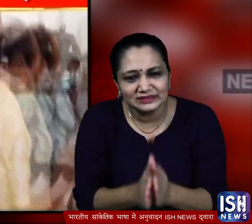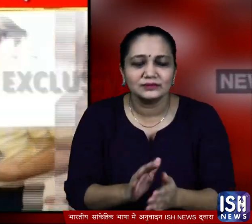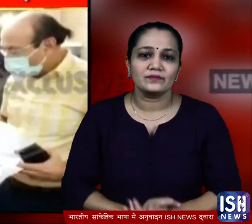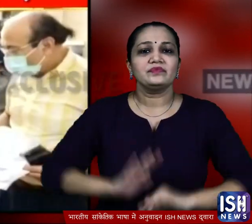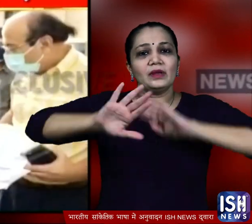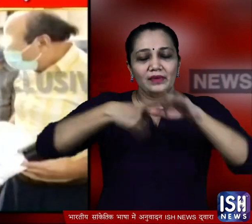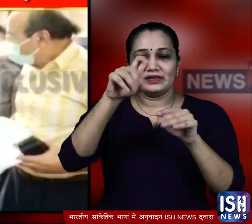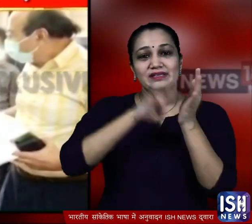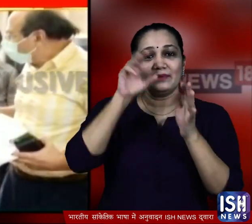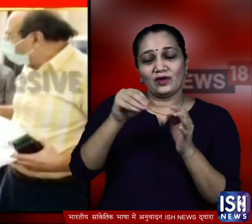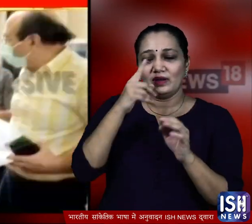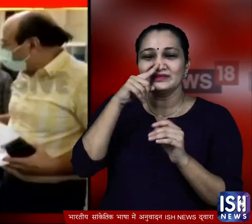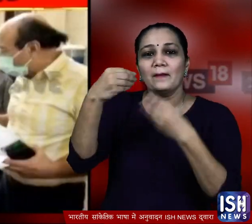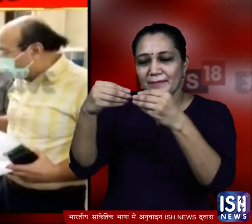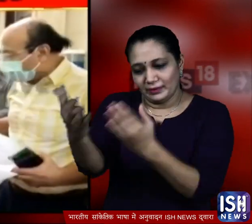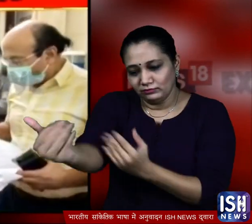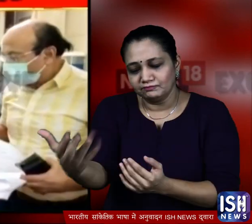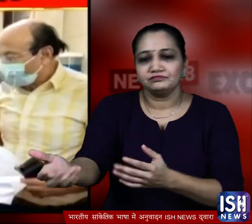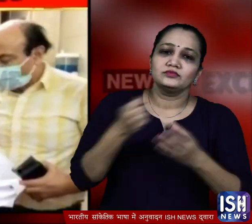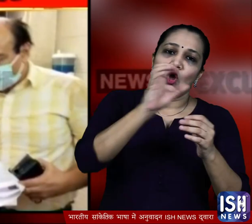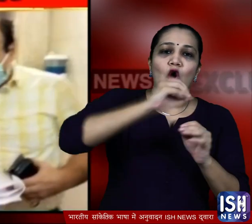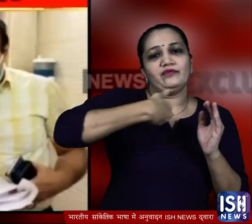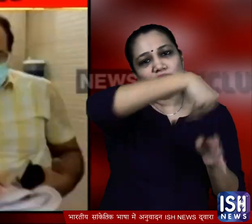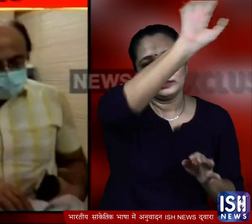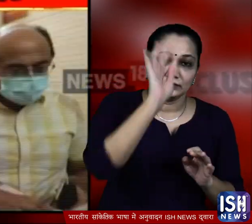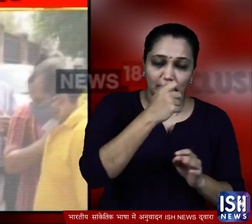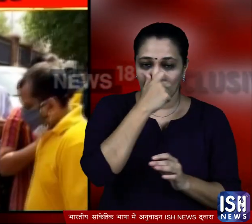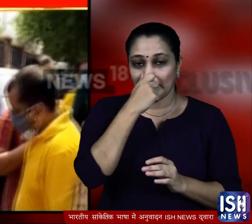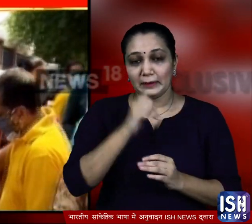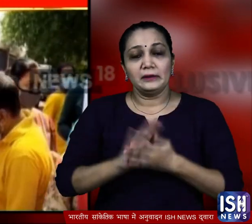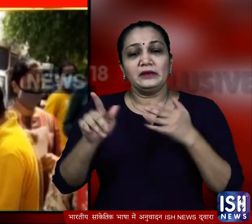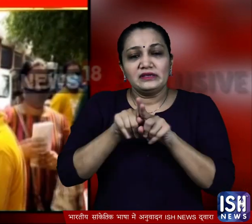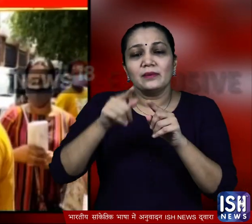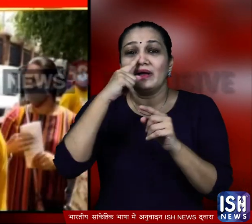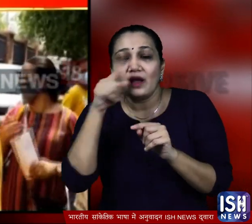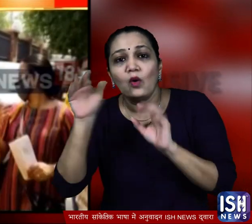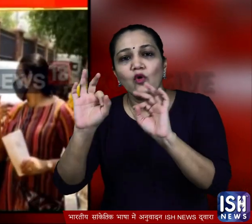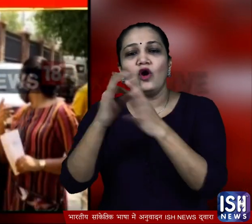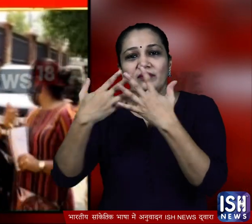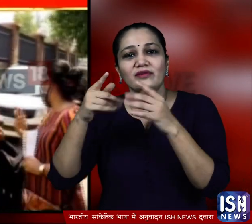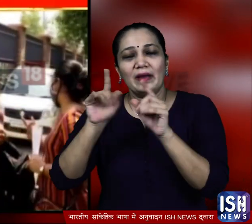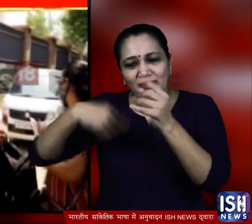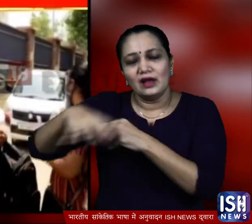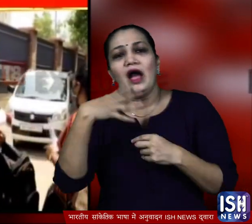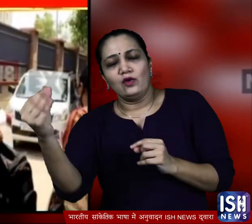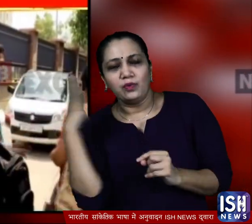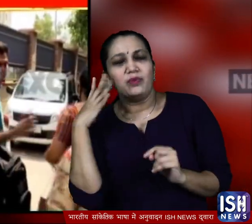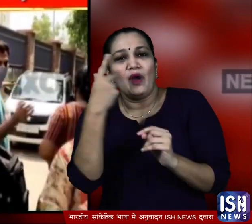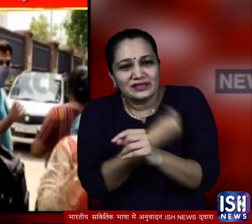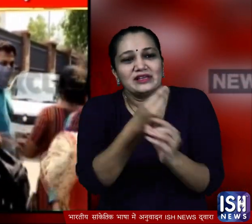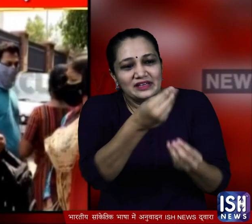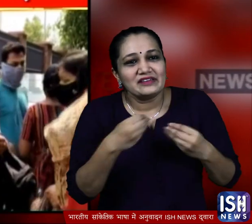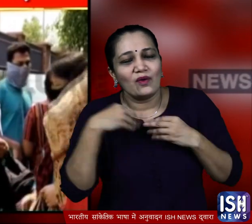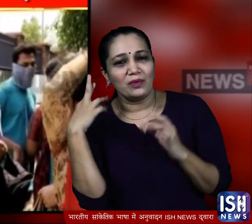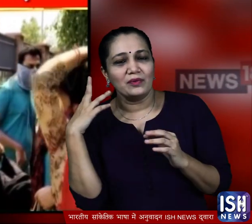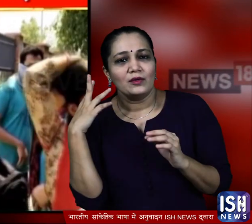इसके बाद CMO महिला से पर्चे लेकर अपने दफ्तर की तरफ रवाना हो गए वो महिला अपने रिष्टदारों के साथ दफ्तर के बाहर इंजेक्शन के इंतिजार